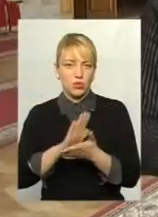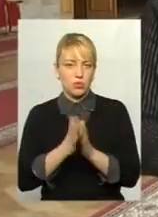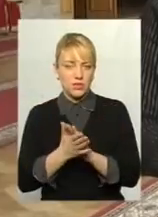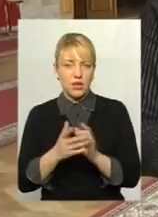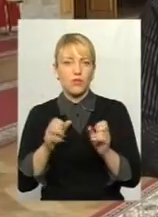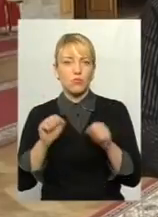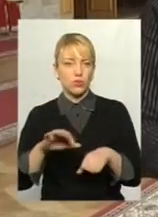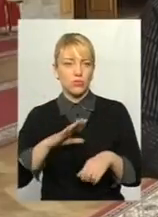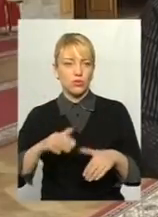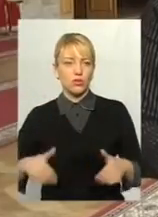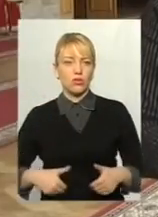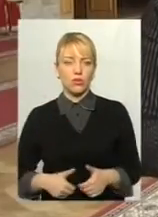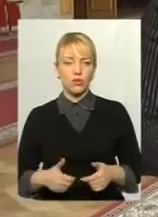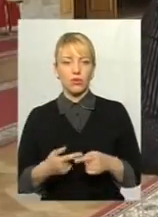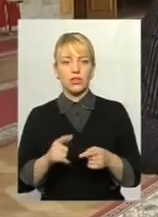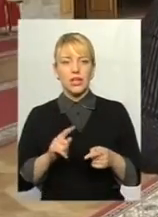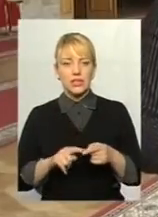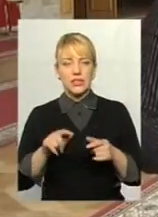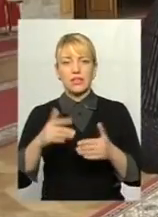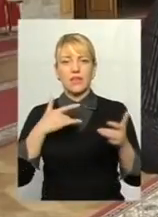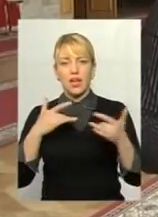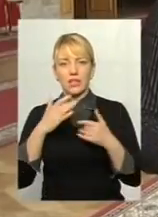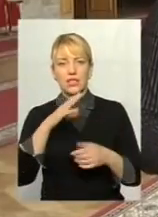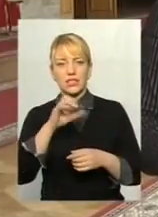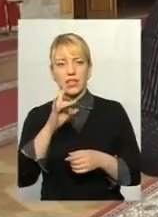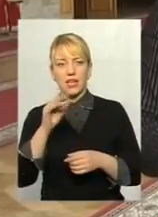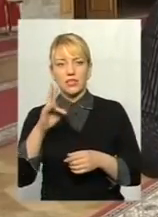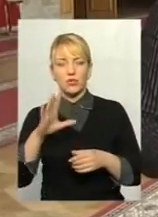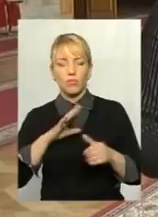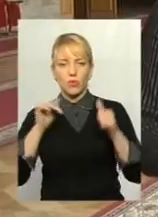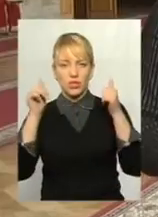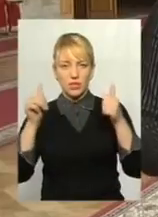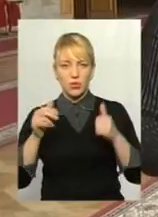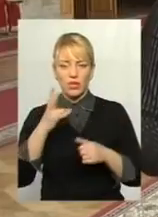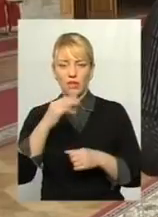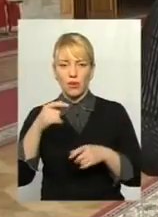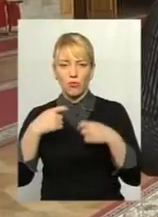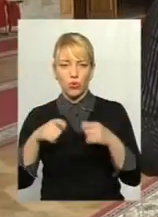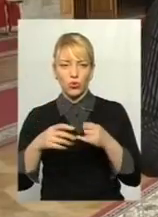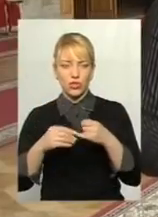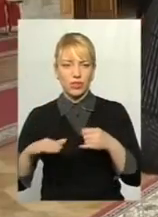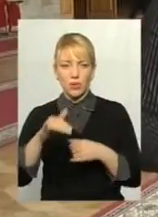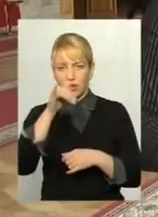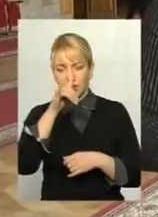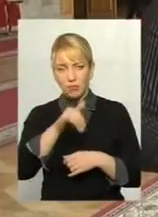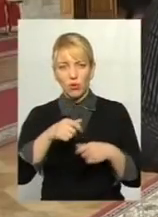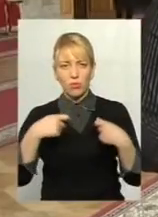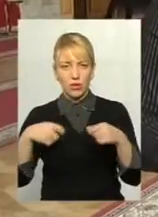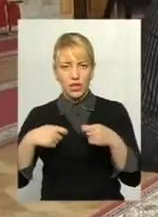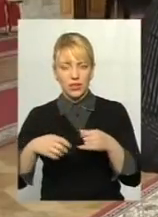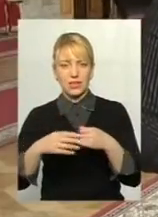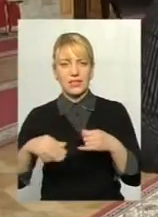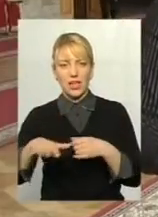сцени театру Старицького, де і відбувався національний аграрний форум, висіли транспаранти. Ні продажу землі, не дамо продати землі. Проте